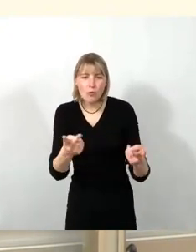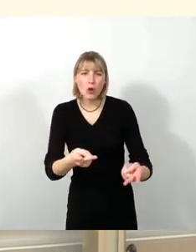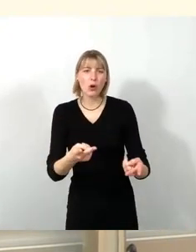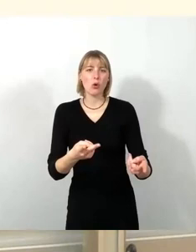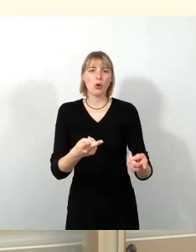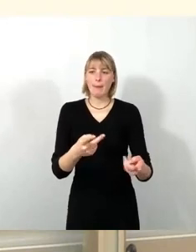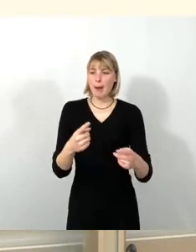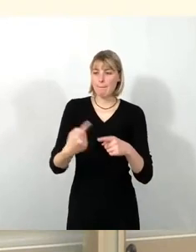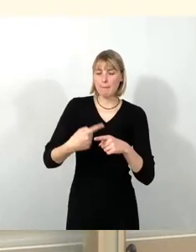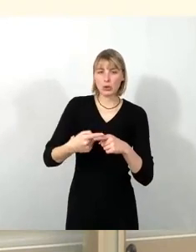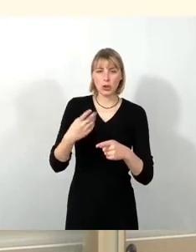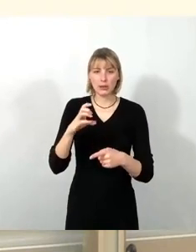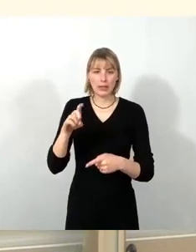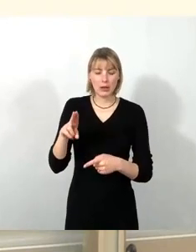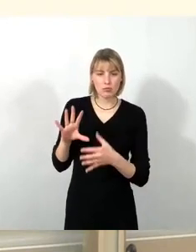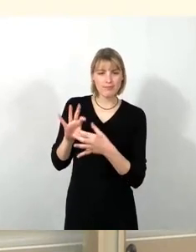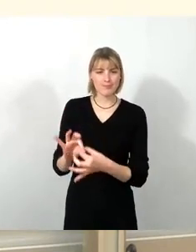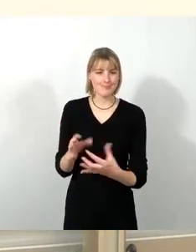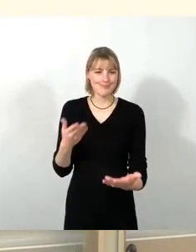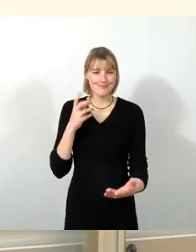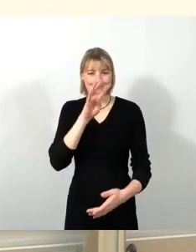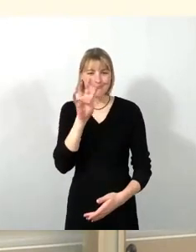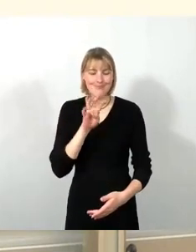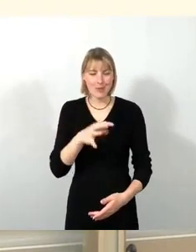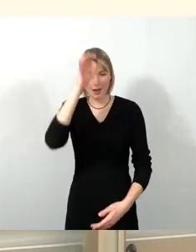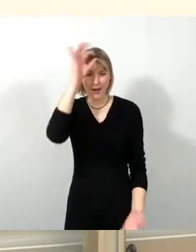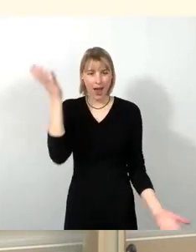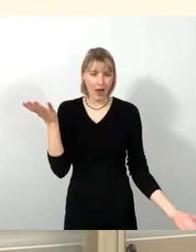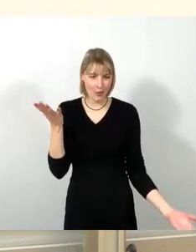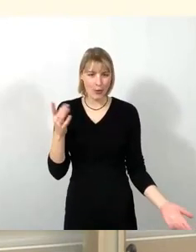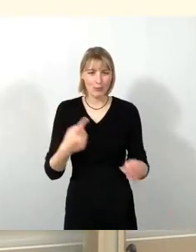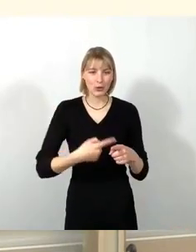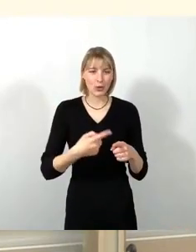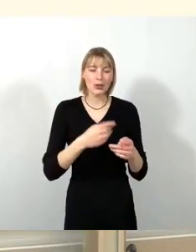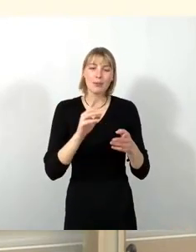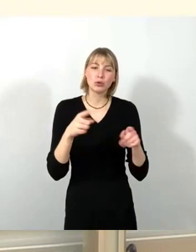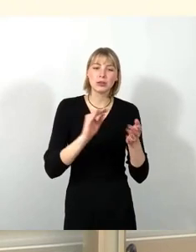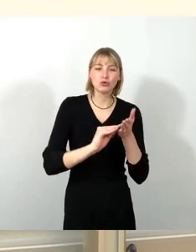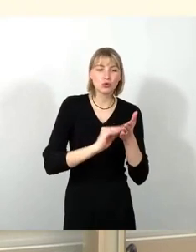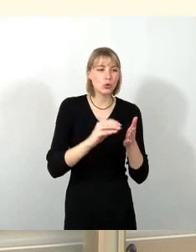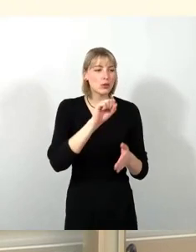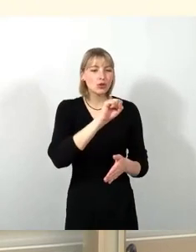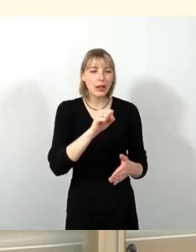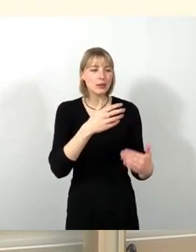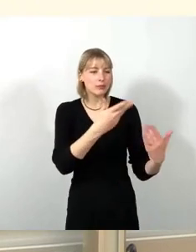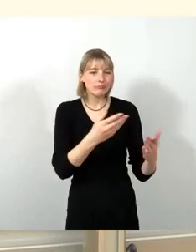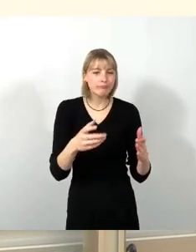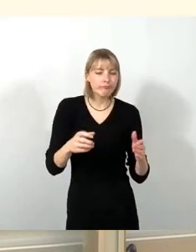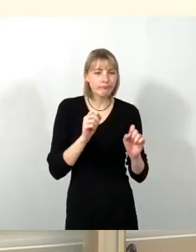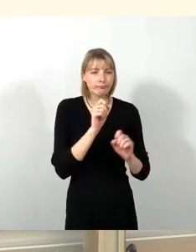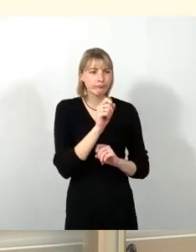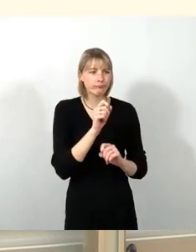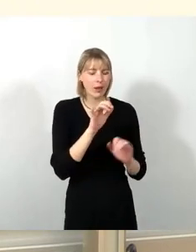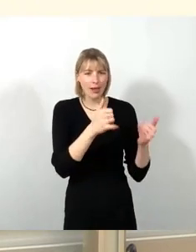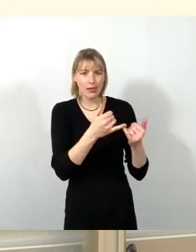Musikschulen und nicht in Striesen, keine Ahnung. Und dann würde mich dann auch noch vom Finanzbürgermeister interessieren, sofern er hier vorne auffindbar ist.